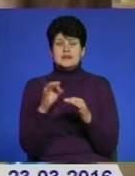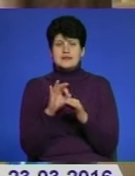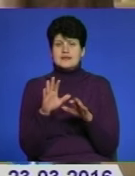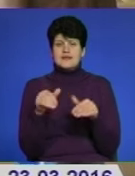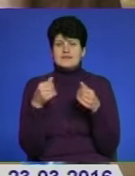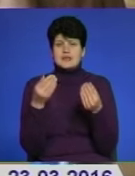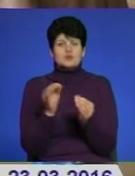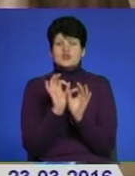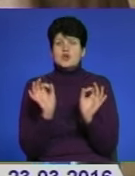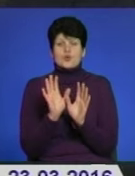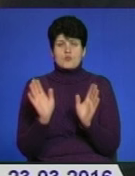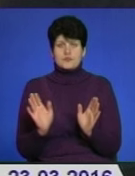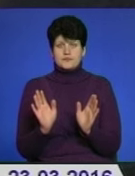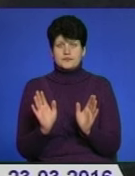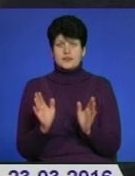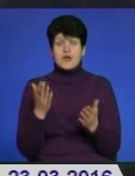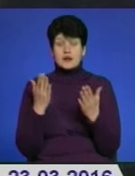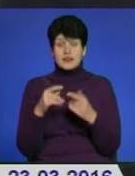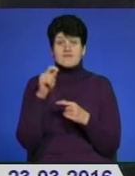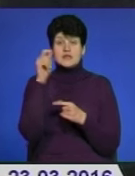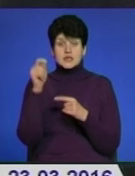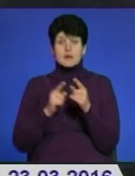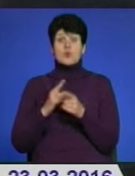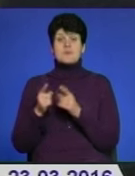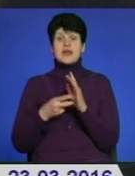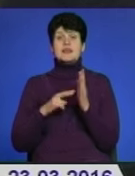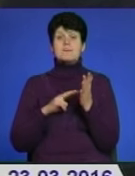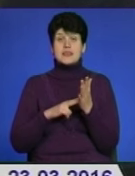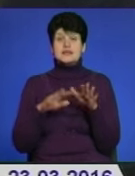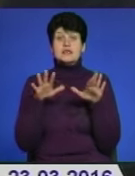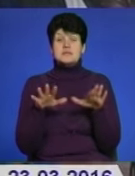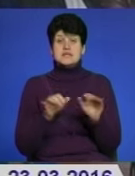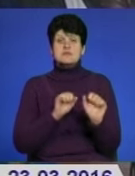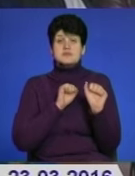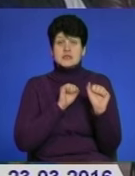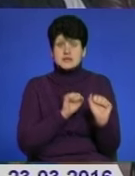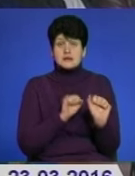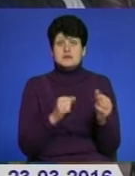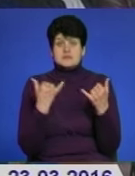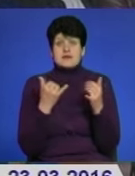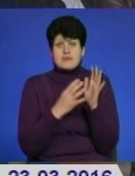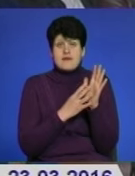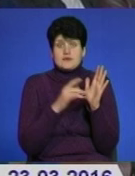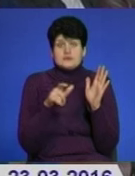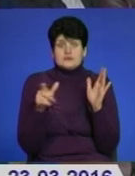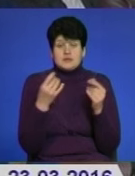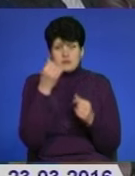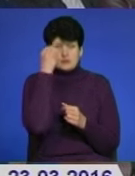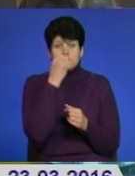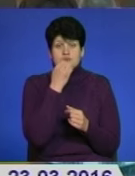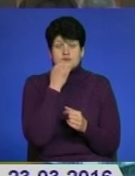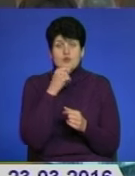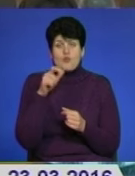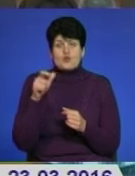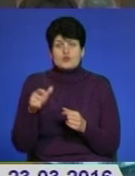опіку нікому. Однак війна змінила плани і місцевим захисникам, а їх наразі дев'ять, треба віддячити по-людськи,